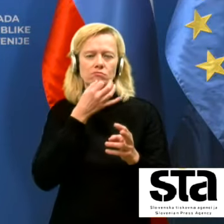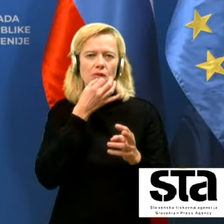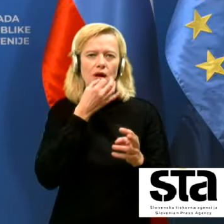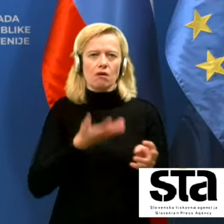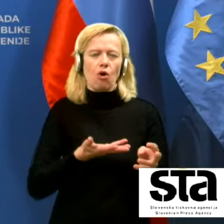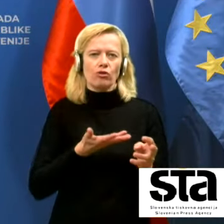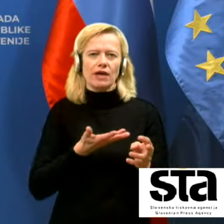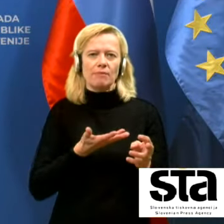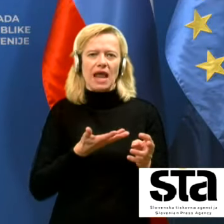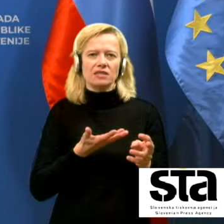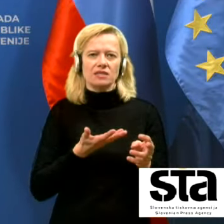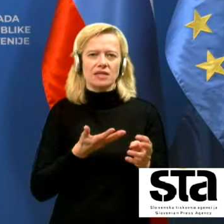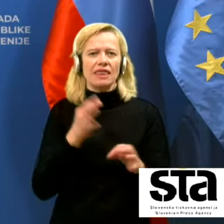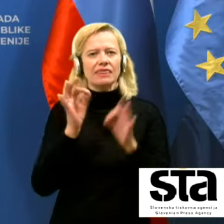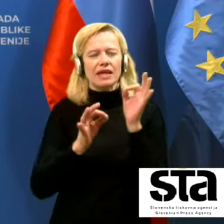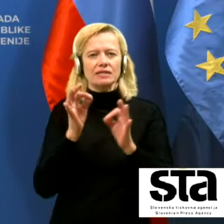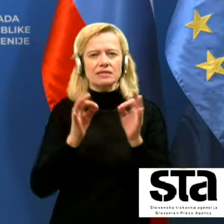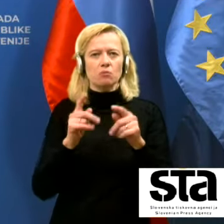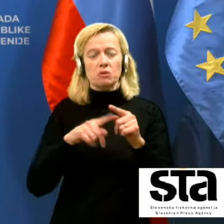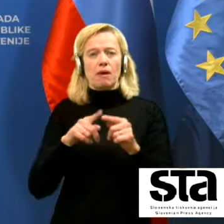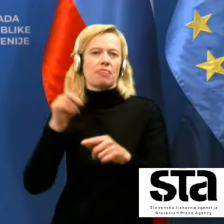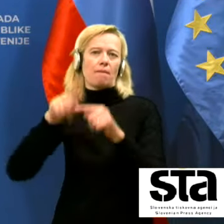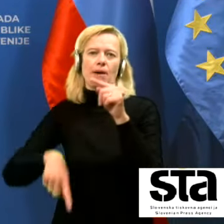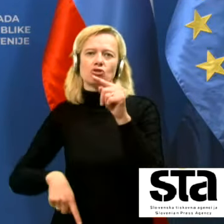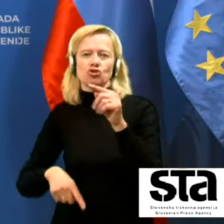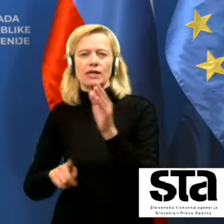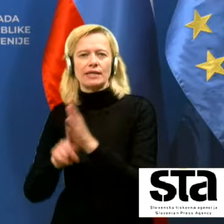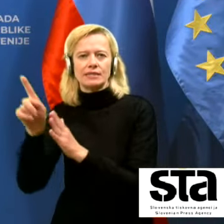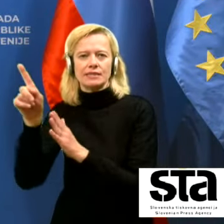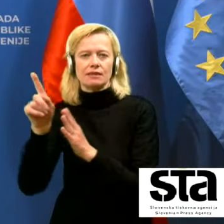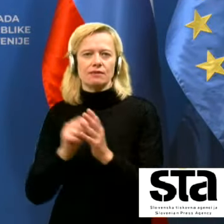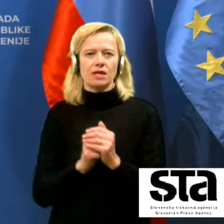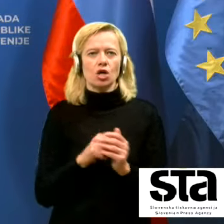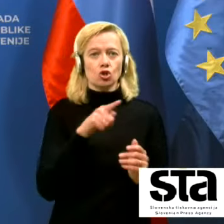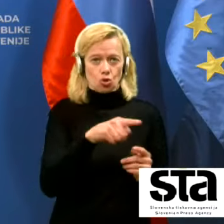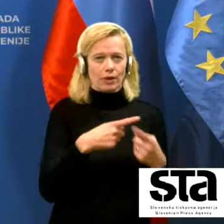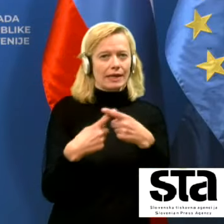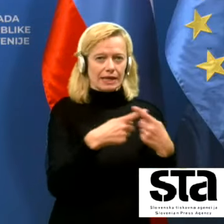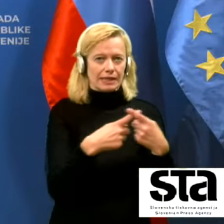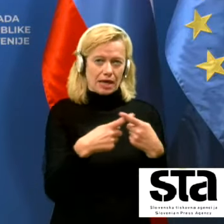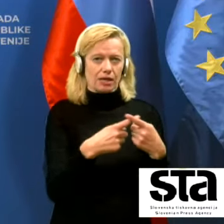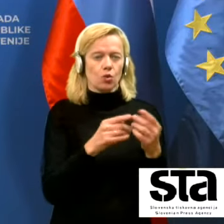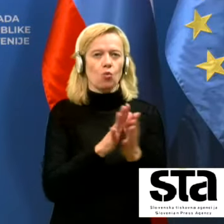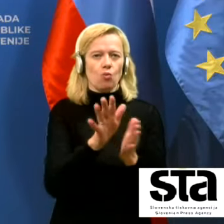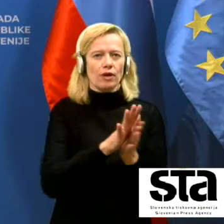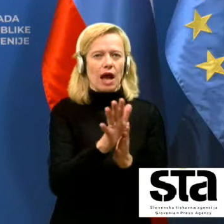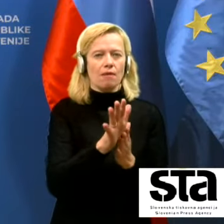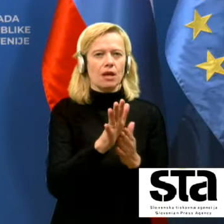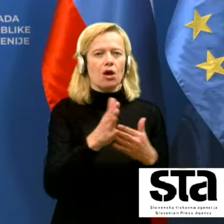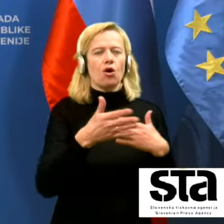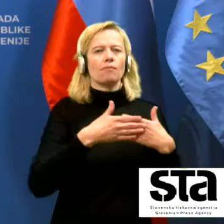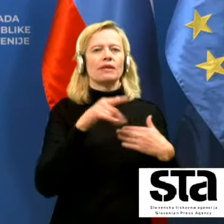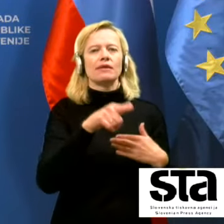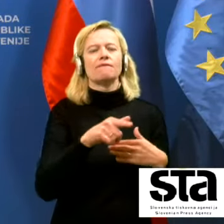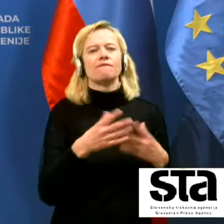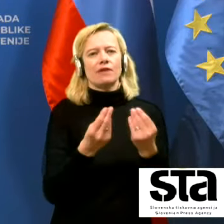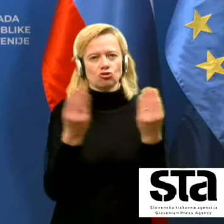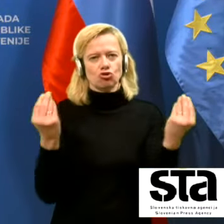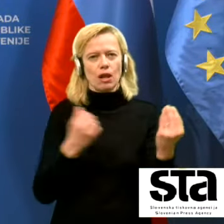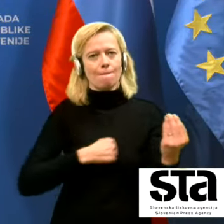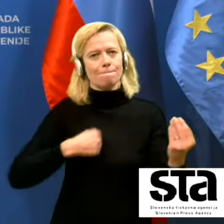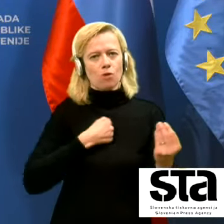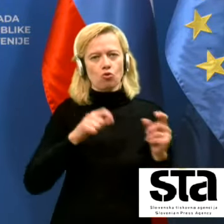testa, s tem pa tudi napačnega izvida. In je to kriterij, ki ga uporablja seveda pri tem tudi večina bovnišnic.